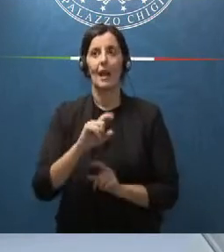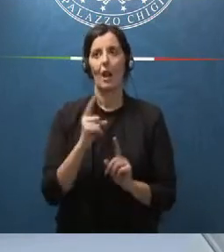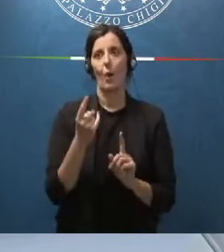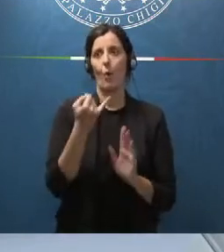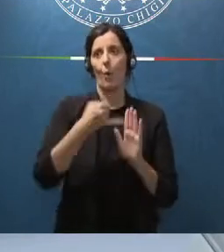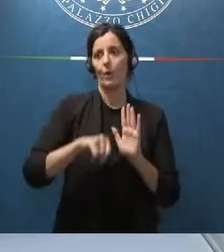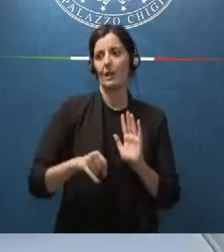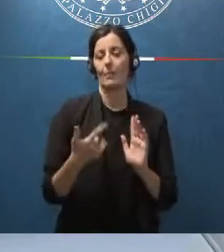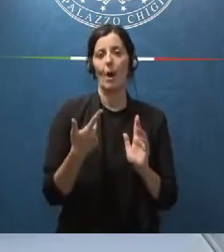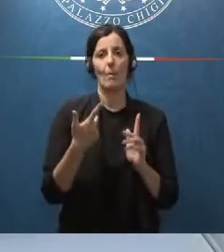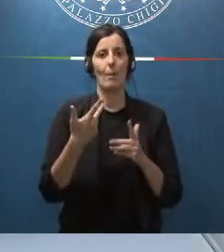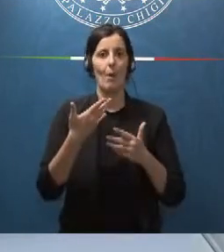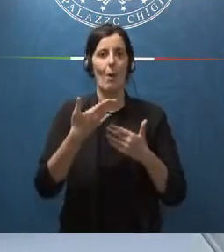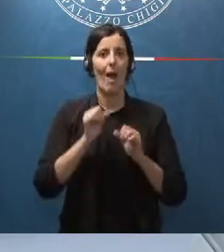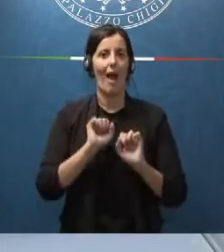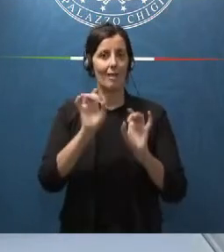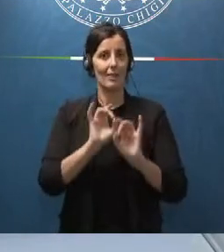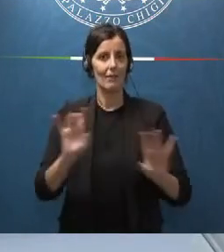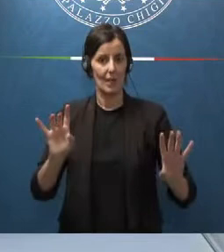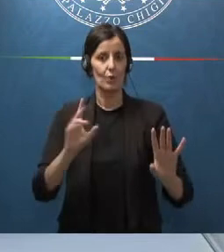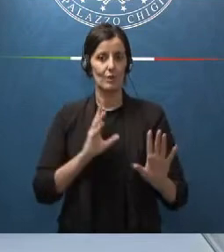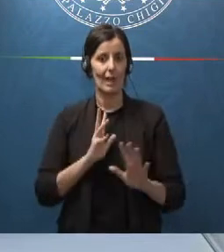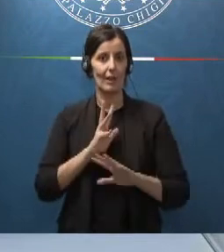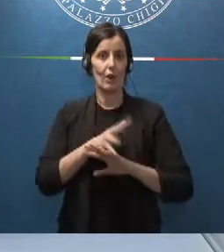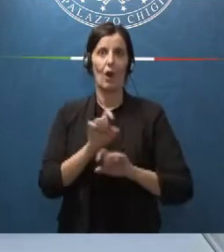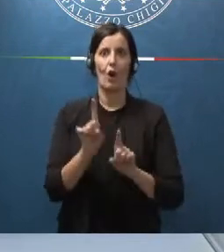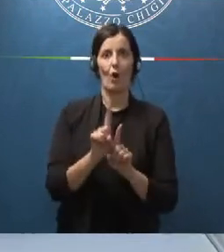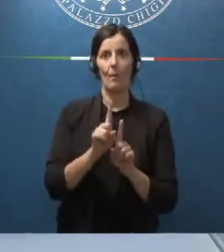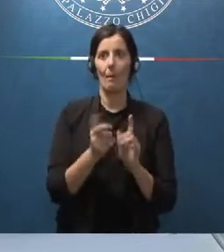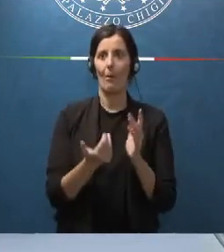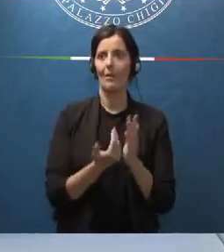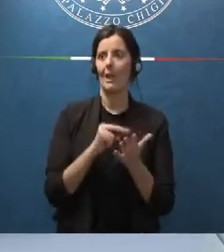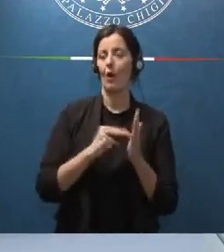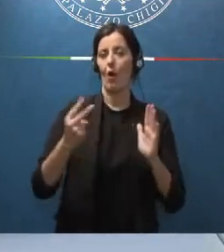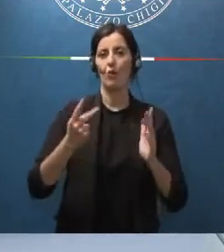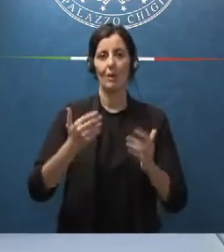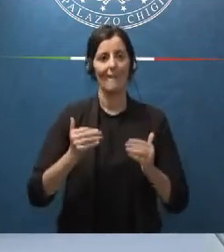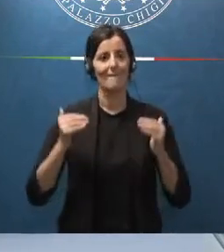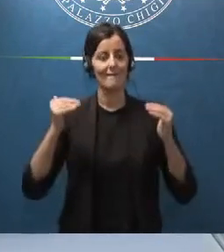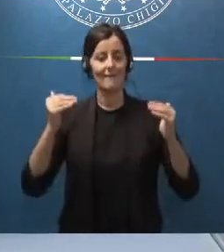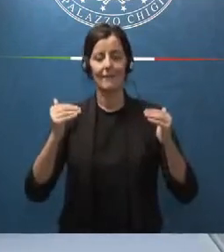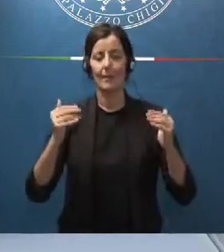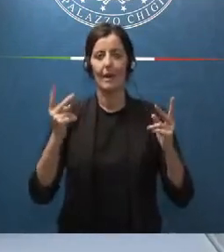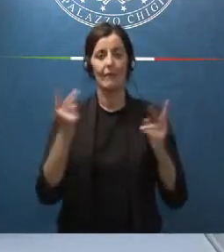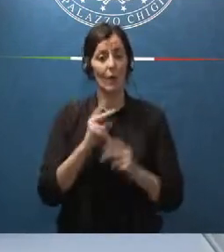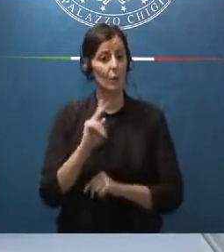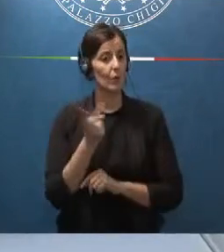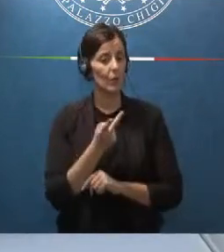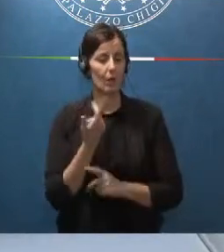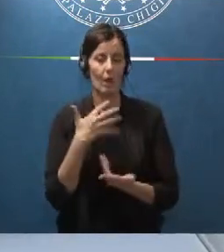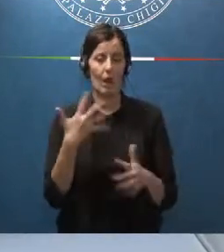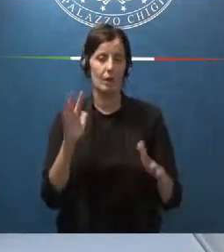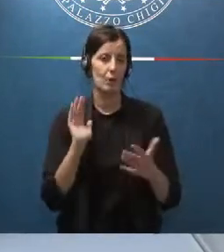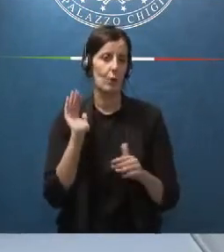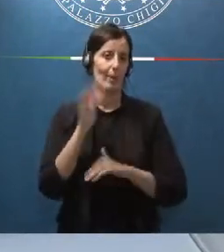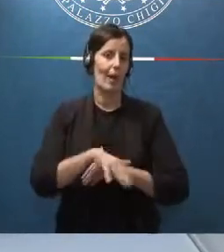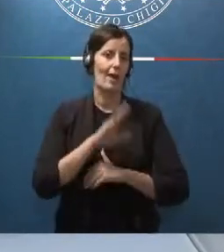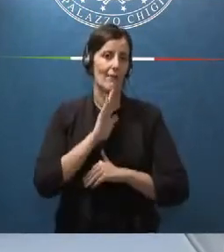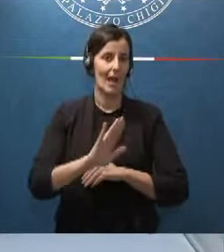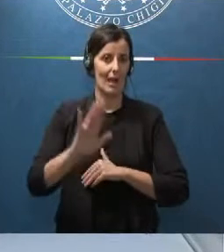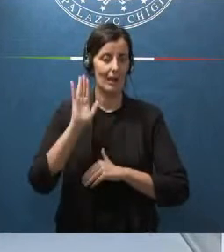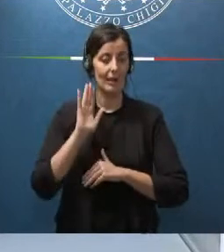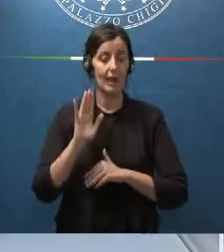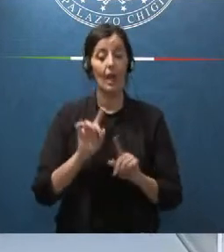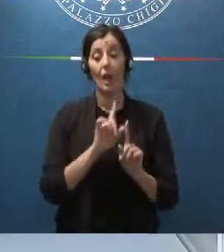o malware che è stata introdotta come un avanzamento tecnologico ma in realtà sono già tutte superate noi oggi